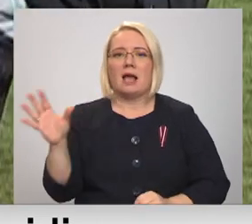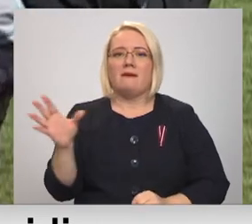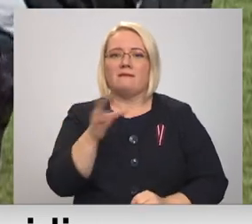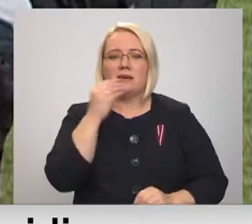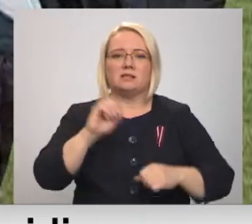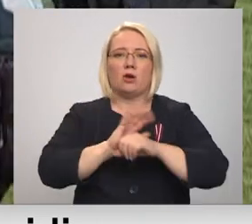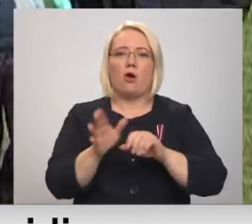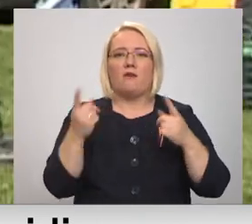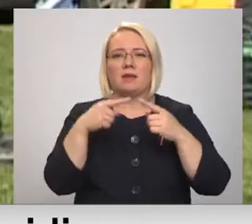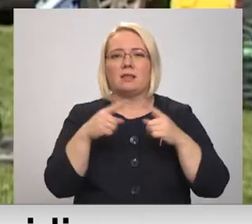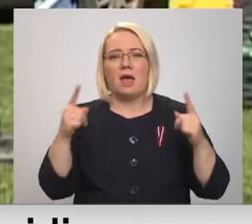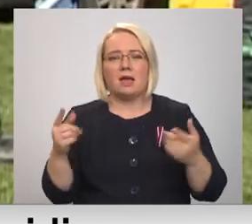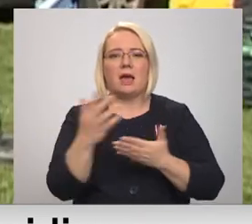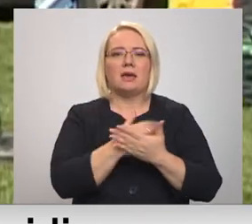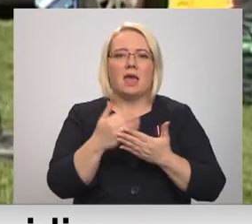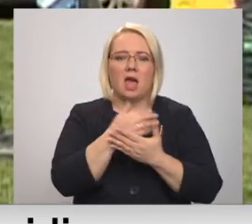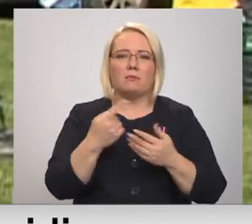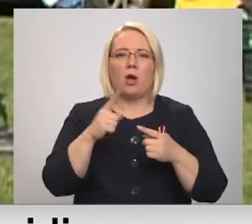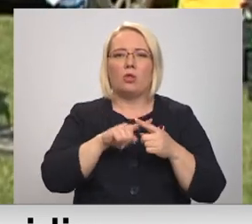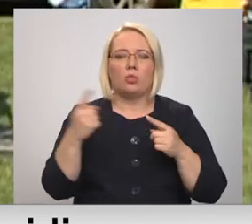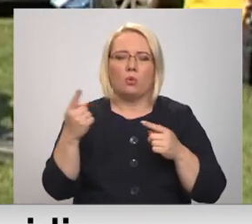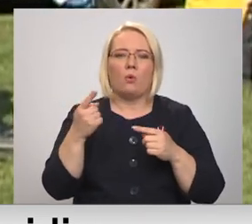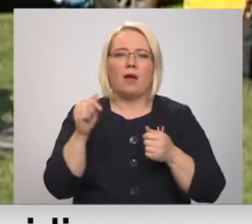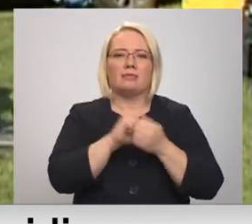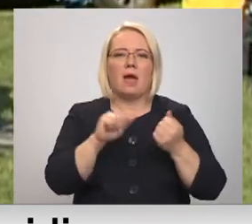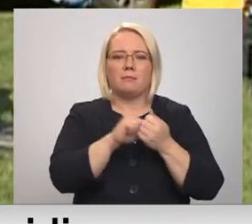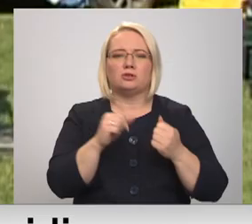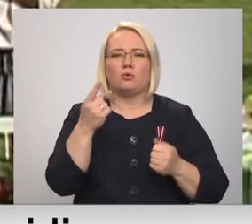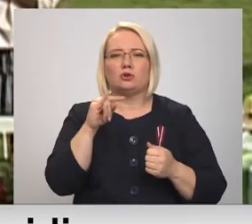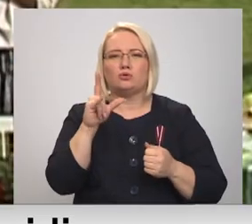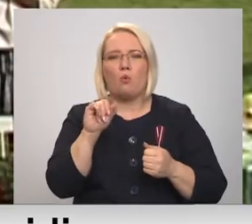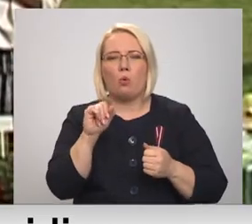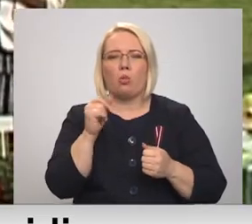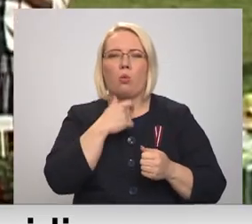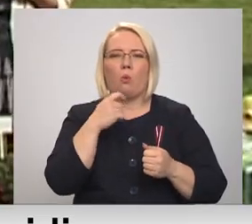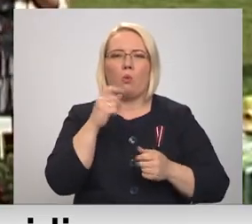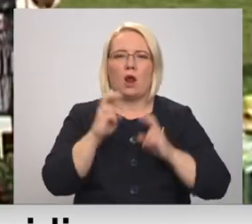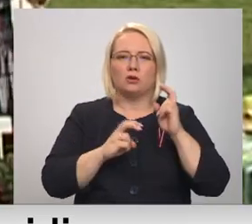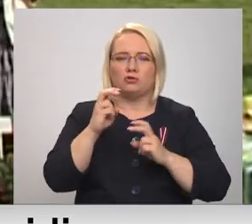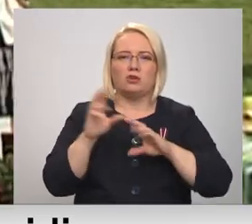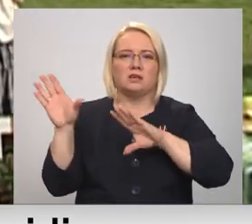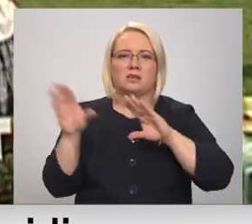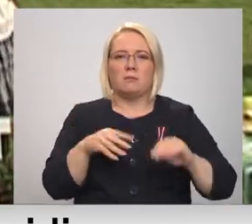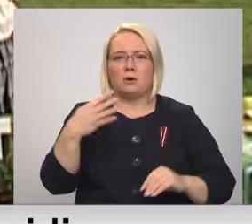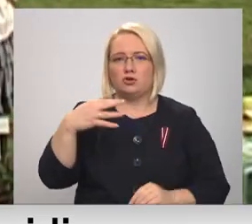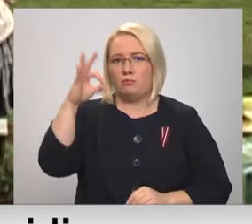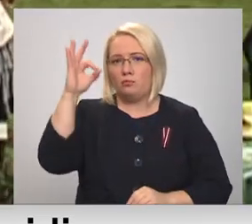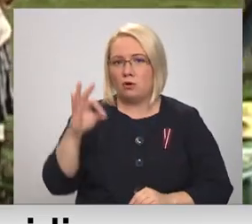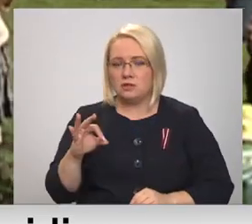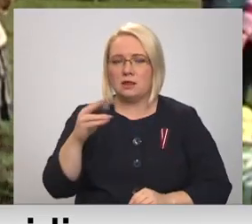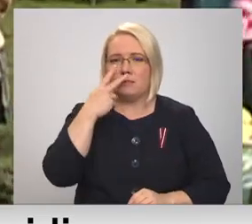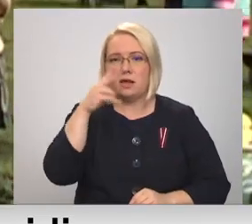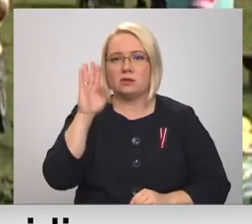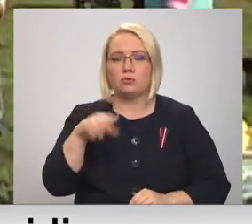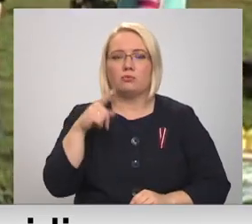pandēmijas laikā ieņēmumi no sukāžu, dabisko sulu un cīru pražošanas samazinājušies par 40%, neraugoties uz